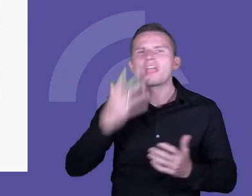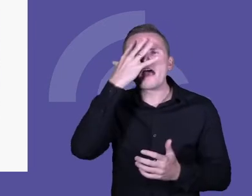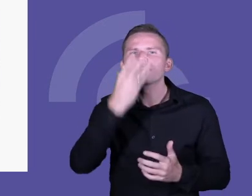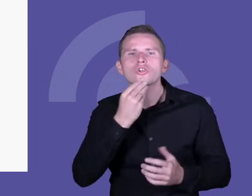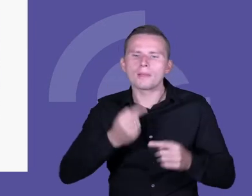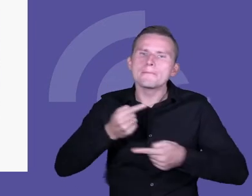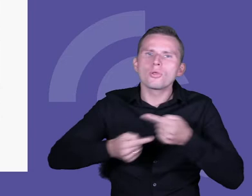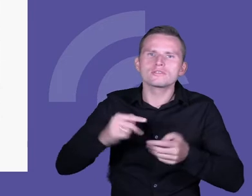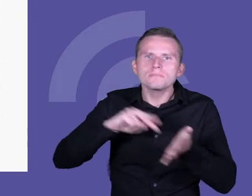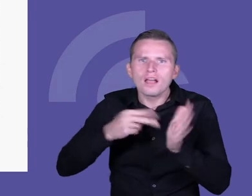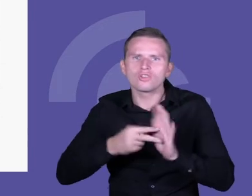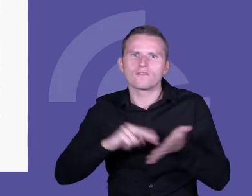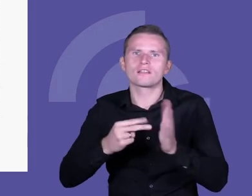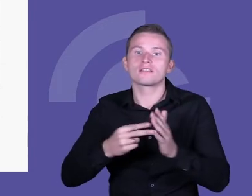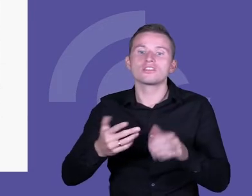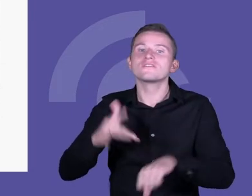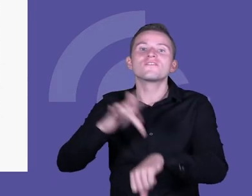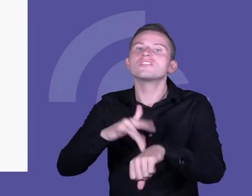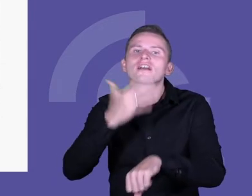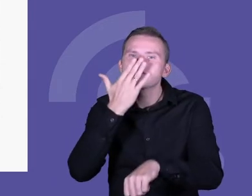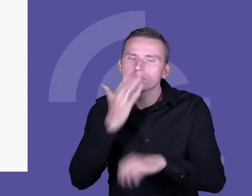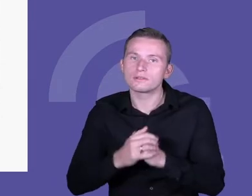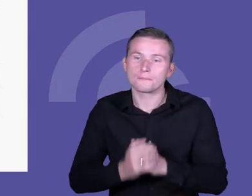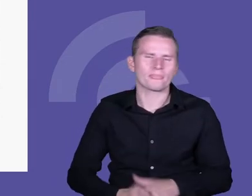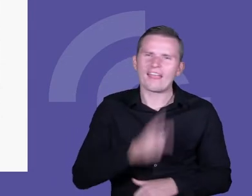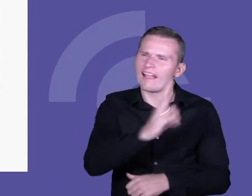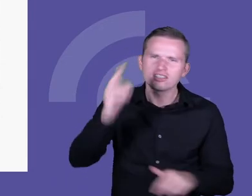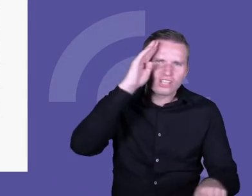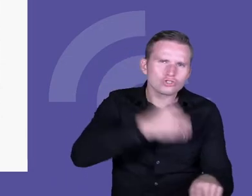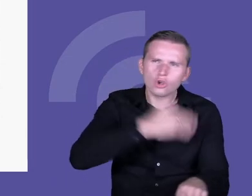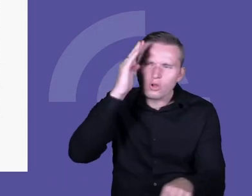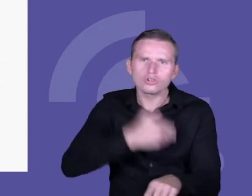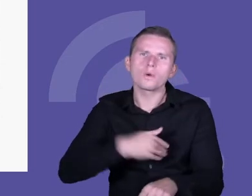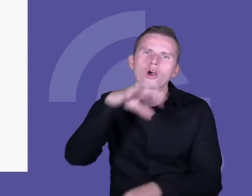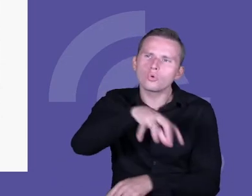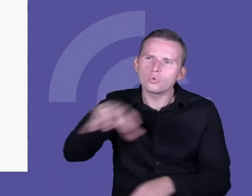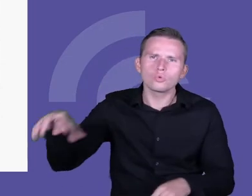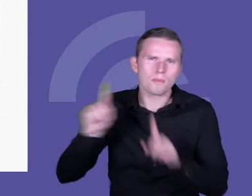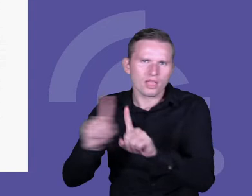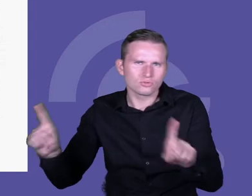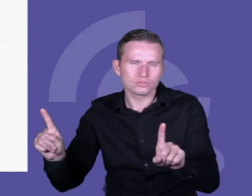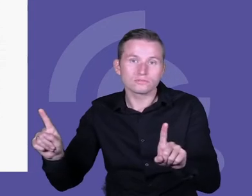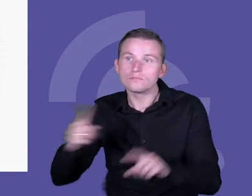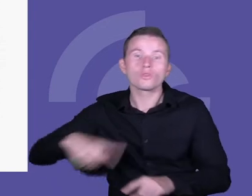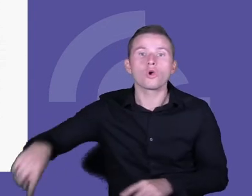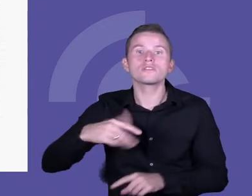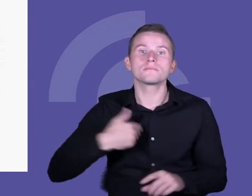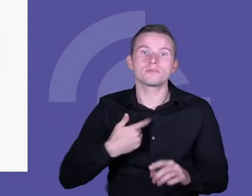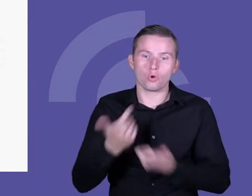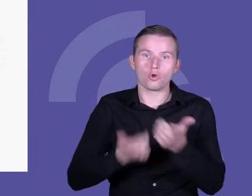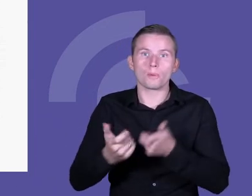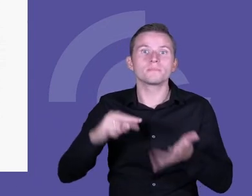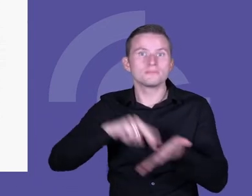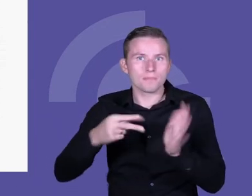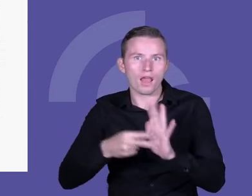planowania i jakie były efekty. Każda szkoła, każda grupa nauczycieli projektowych tworzyła taki plan wspólny.